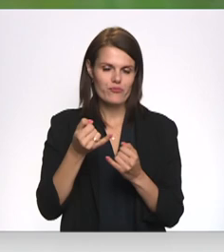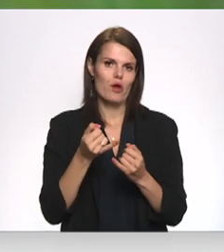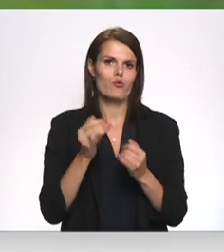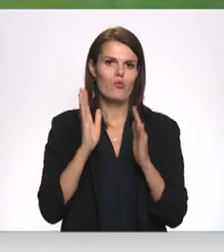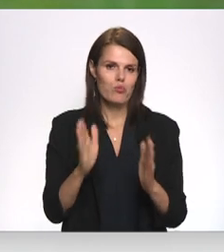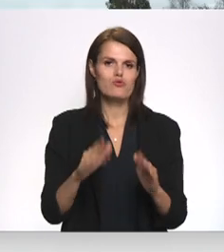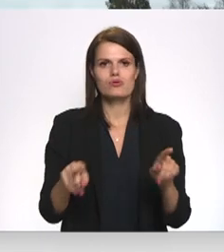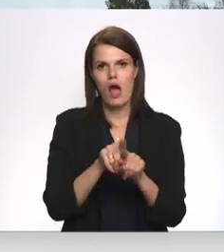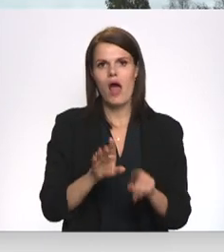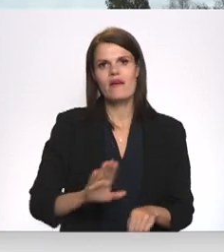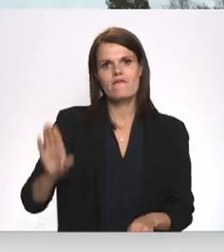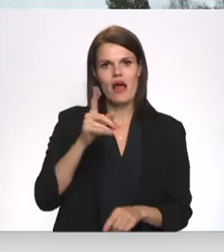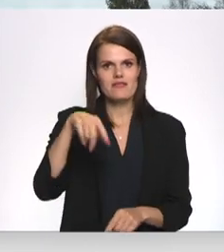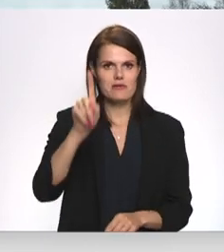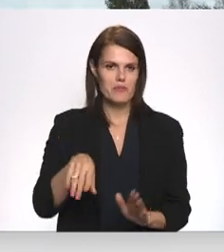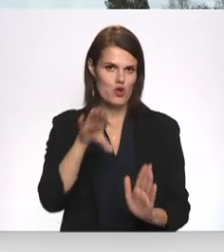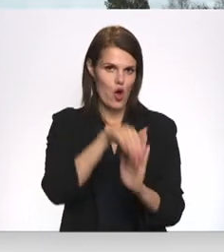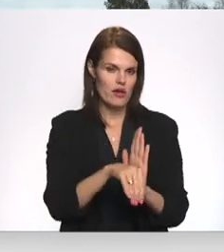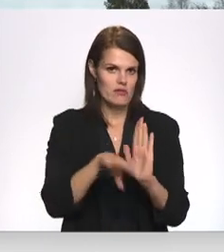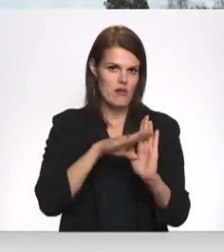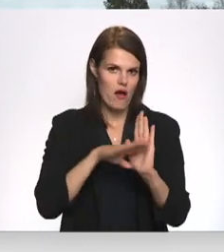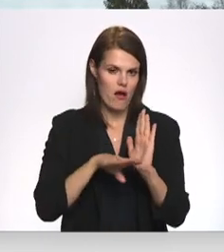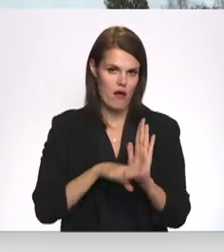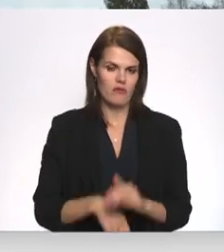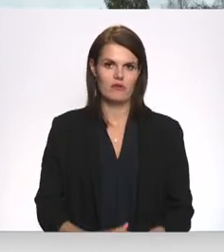prioritāšu sarakstā. Ramona Zariņāvis, Cāzars, Vidzemes televīzija.